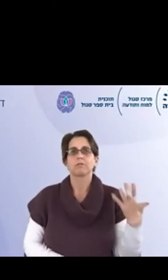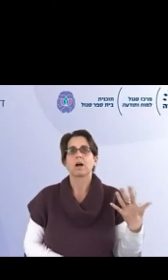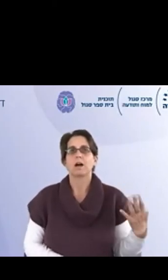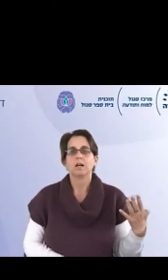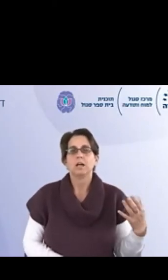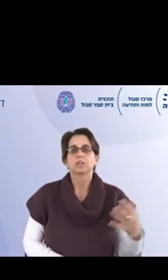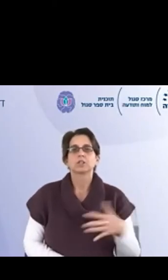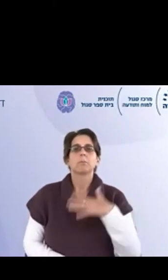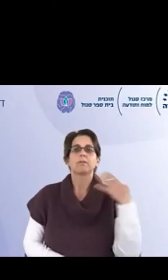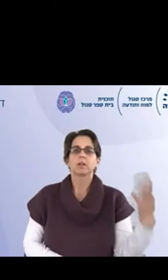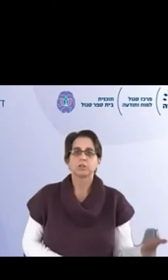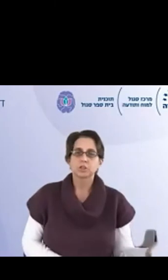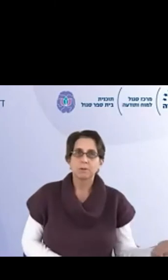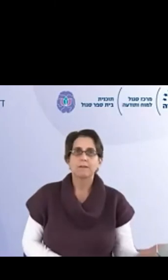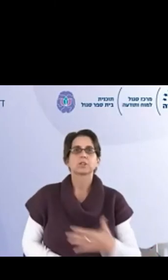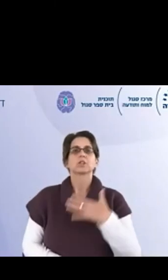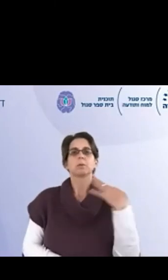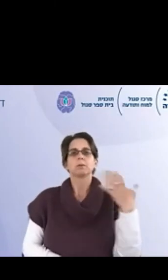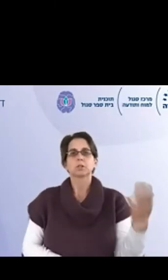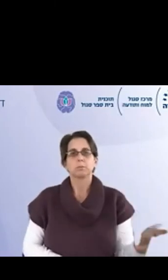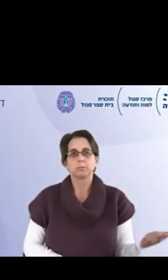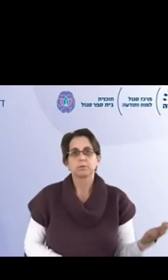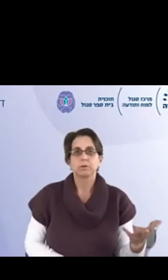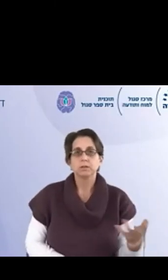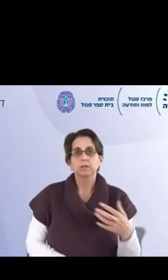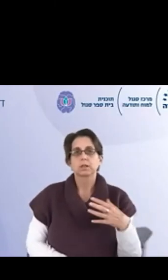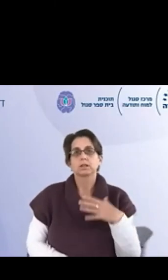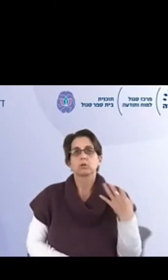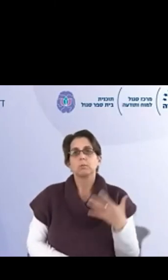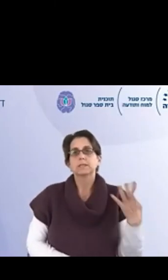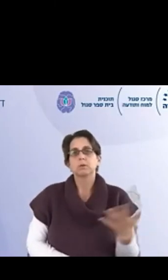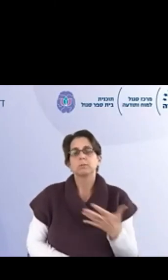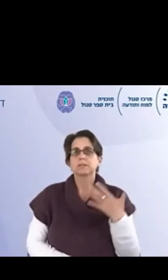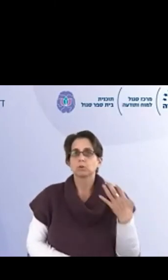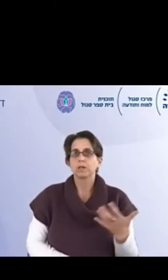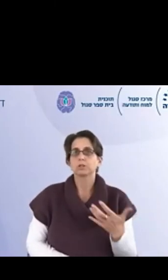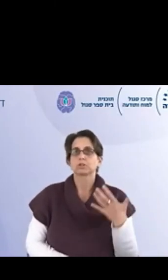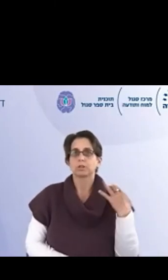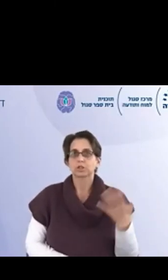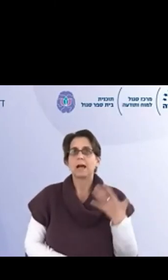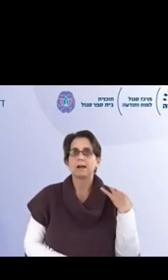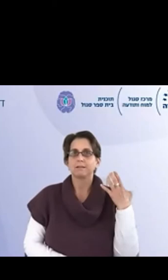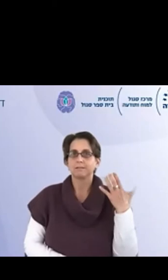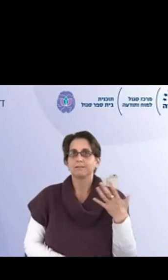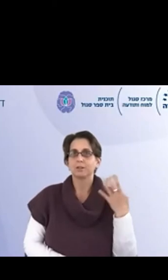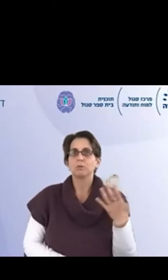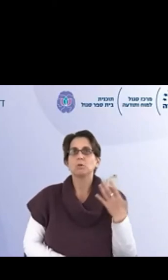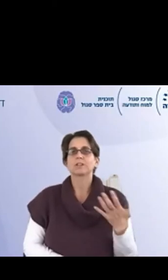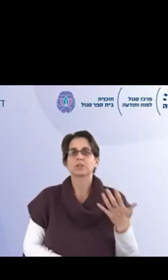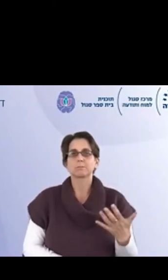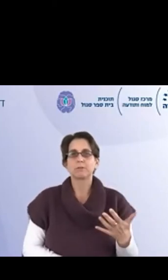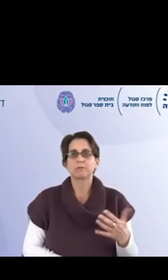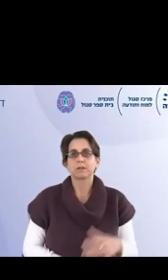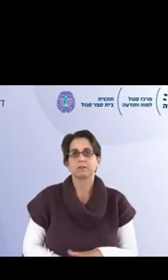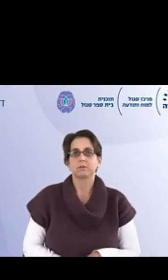של רווחה כשיש הרבה אוויר לנשימה וכשיש הרבה משאבים פנויים כי התרגול בעצמו בעצם דורש השקעה לא